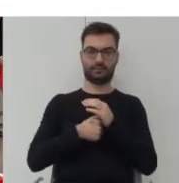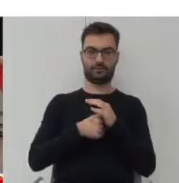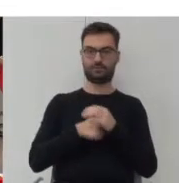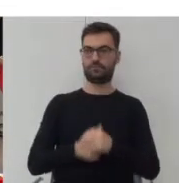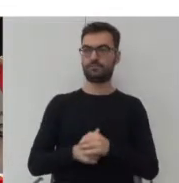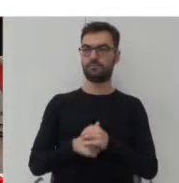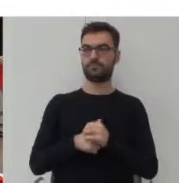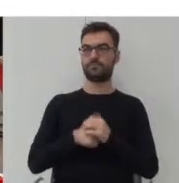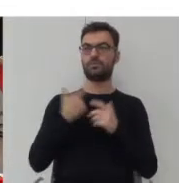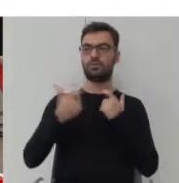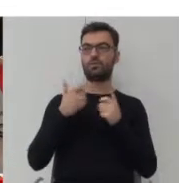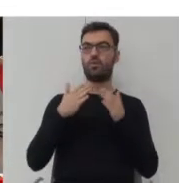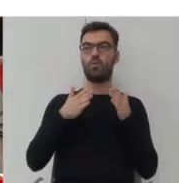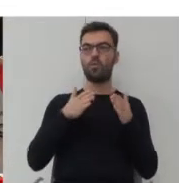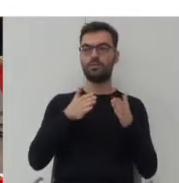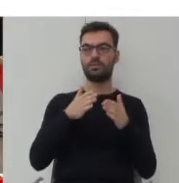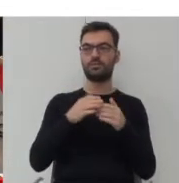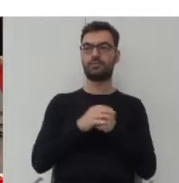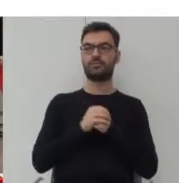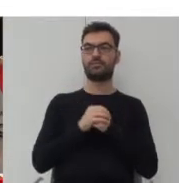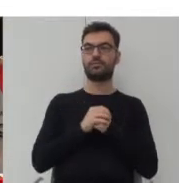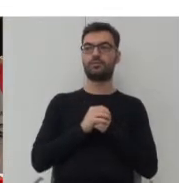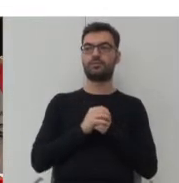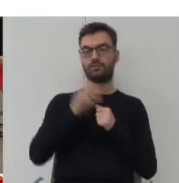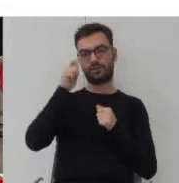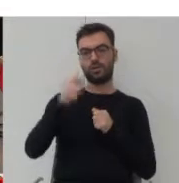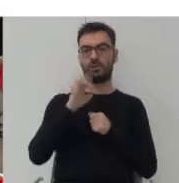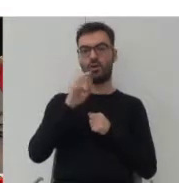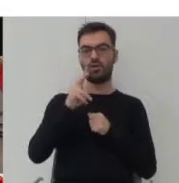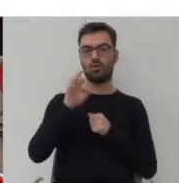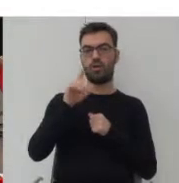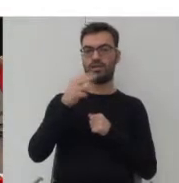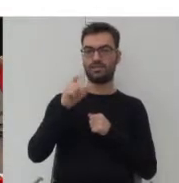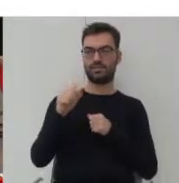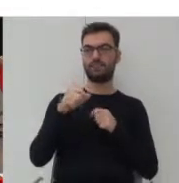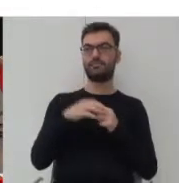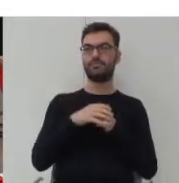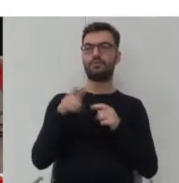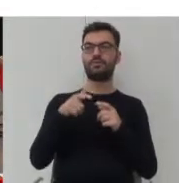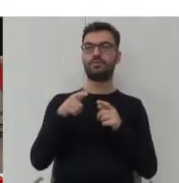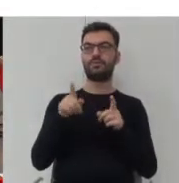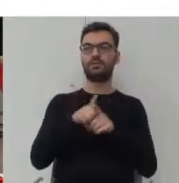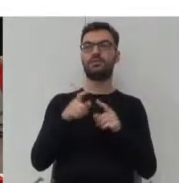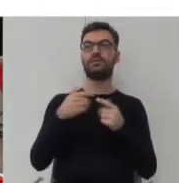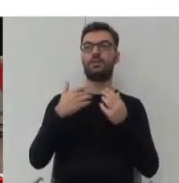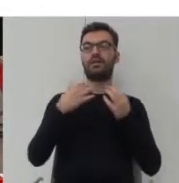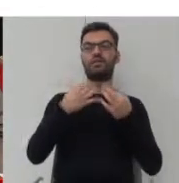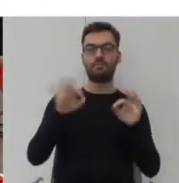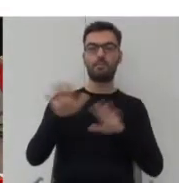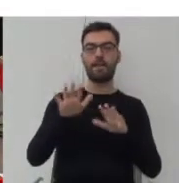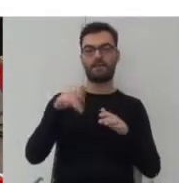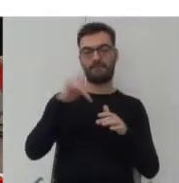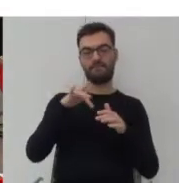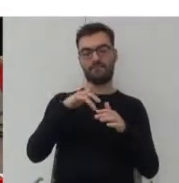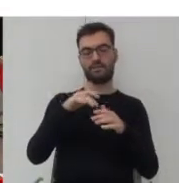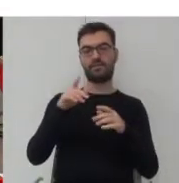Poprowadziłam więc ulicę, którą roboczo nazwałam okolnicą, która właśnie uwalnia też przestrzeń wewnętrzną od